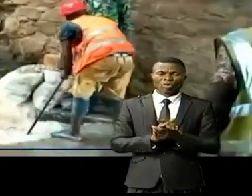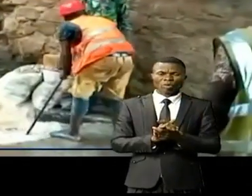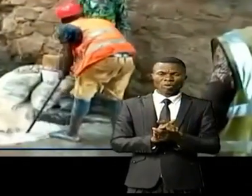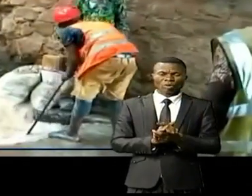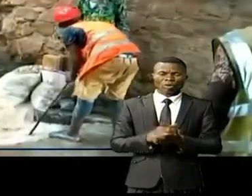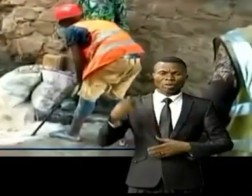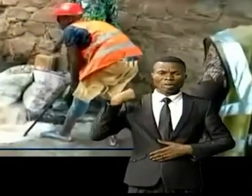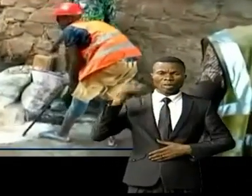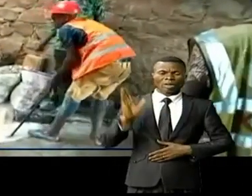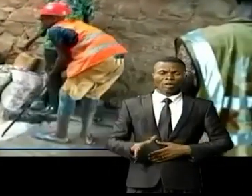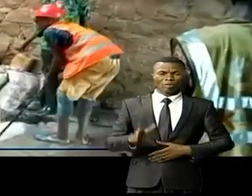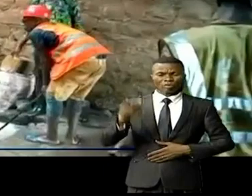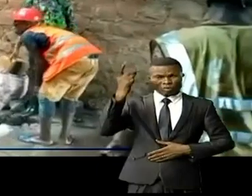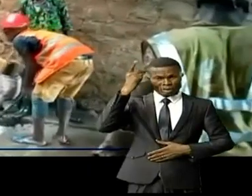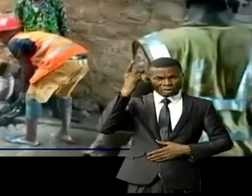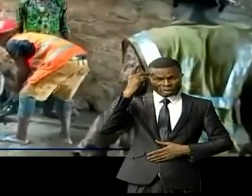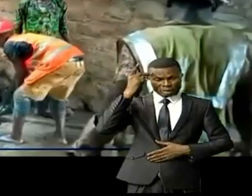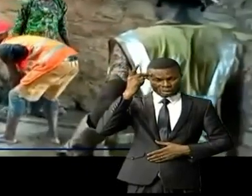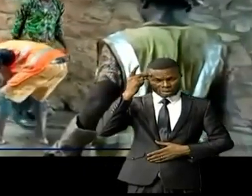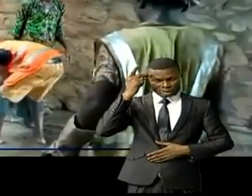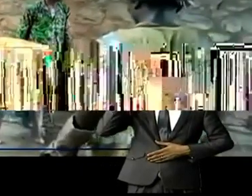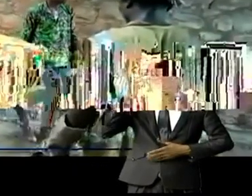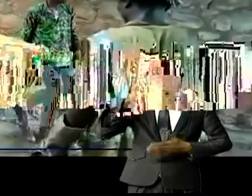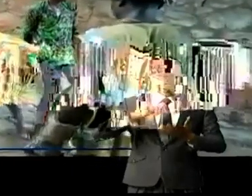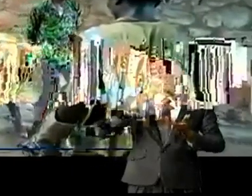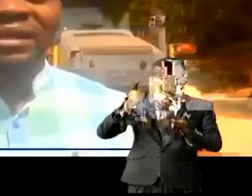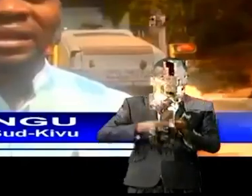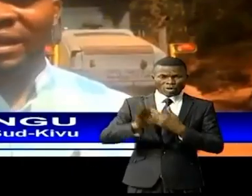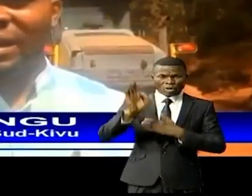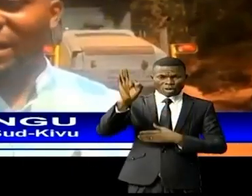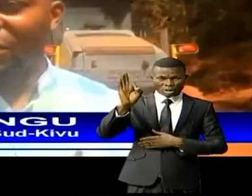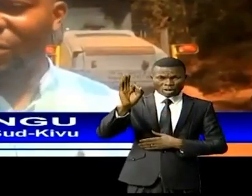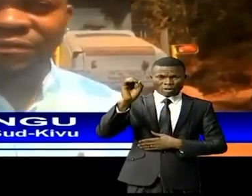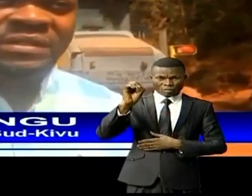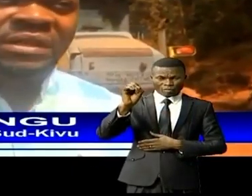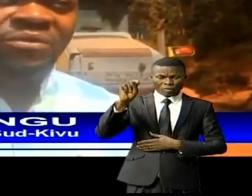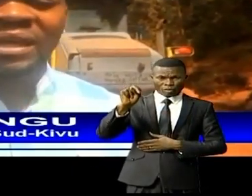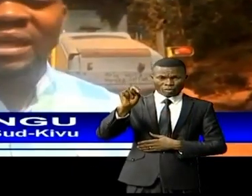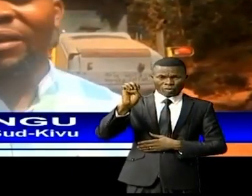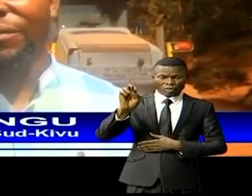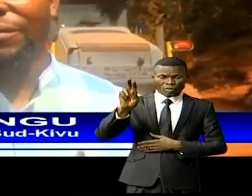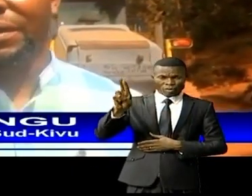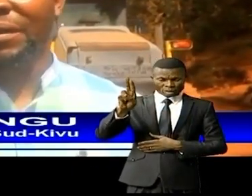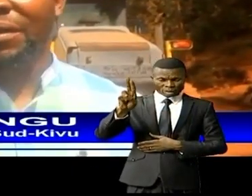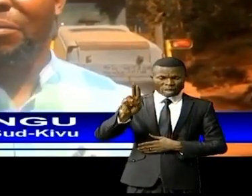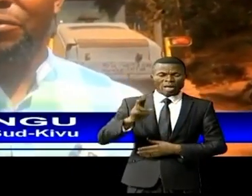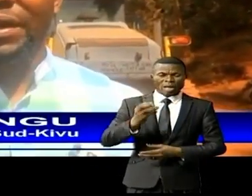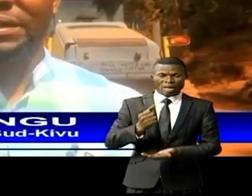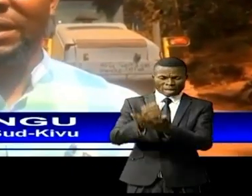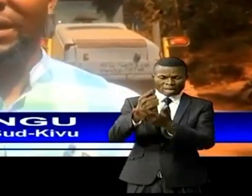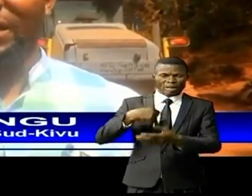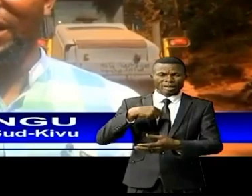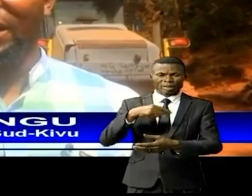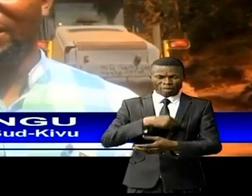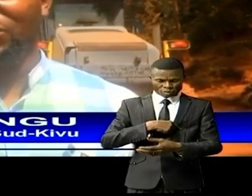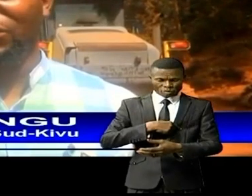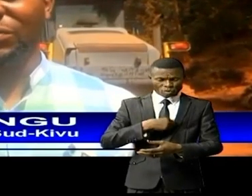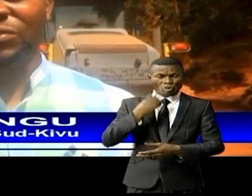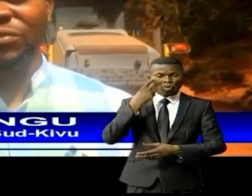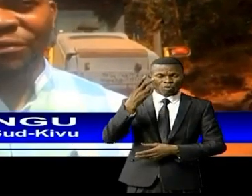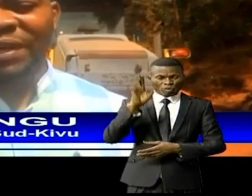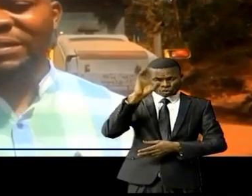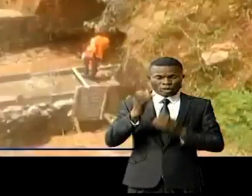gouvernement central, à travers les fonds, nous a donné les moyens. Et là, l'Office des routes est à l'œuvre pour essayer de